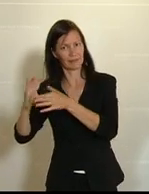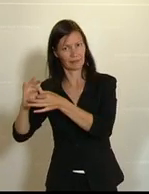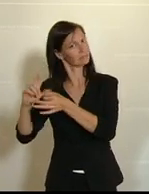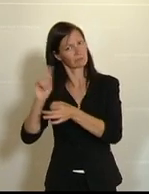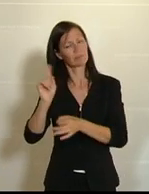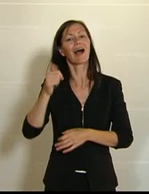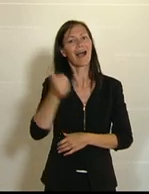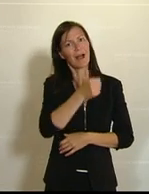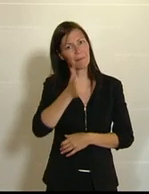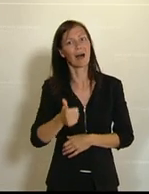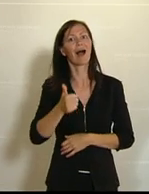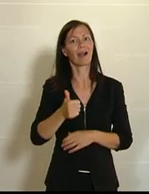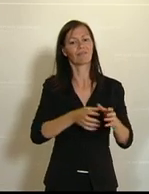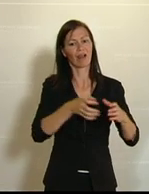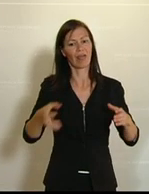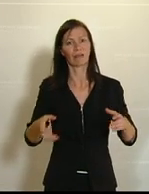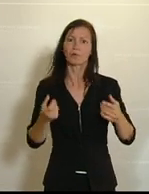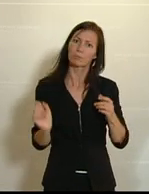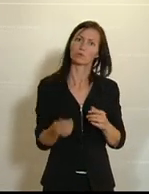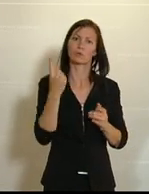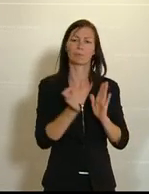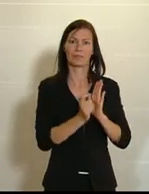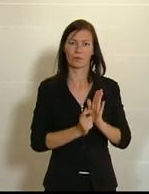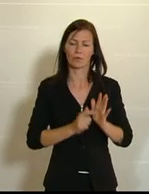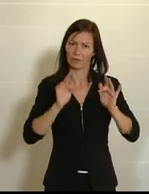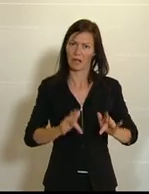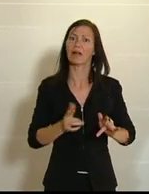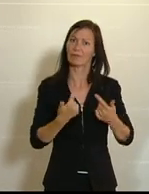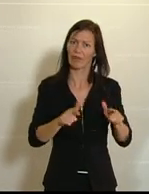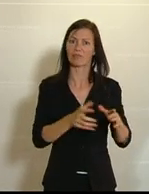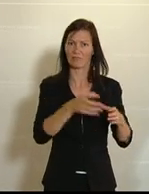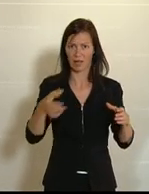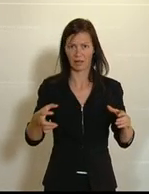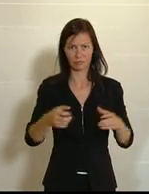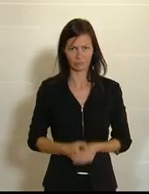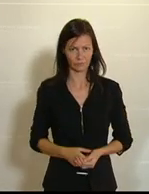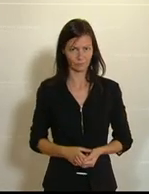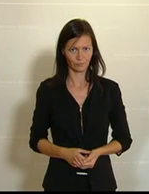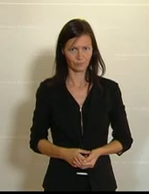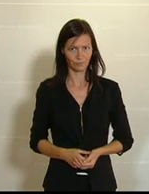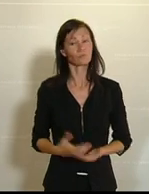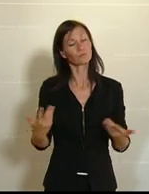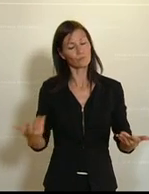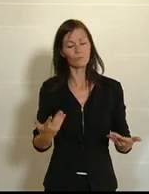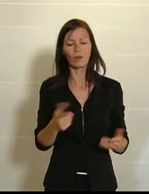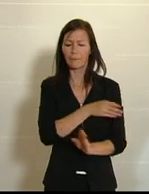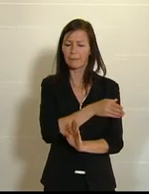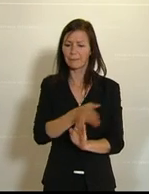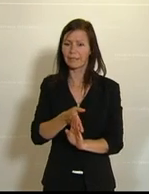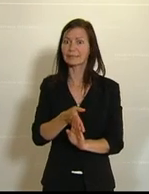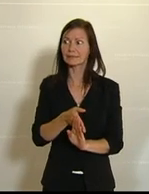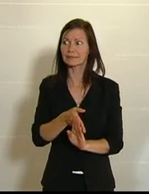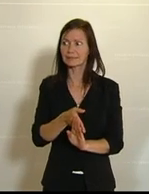einmalig unter dieser besonderen Bedingung. Dieses gilt aus heutiger Sicht einmal bis 30.09